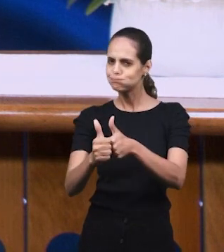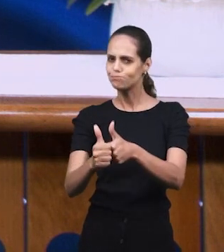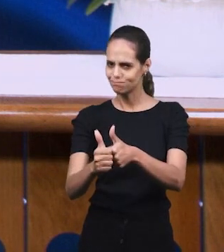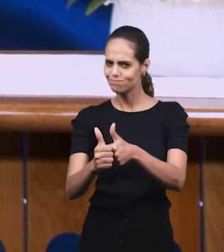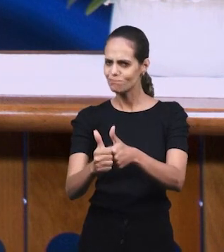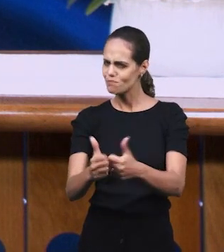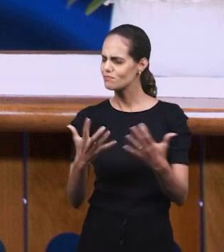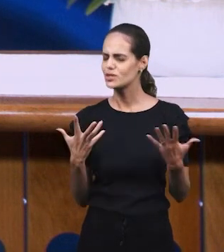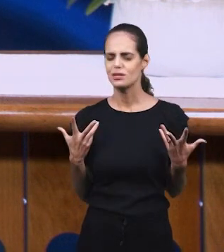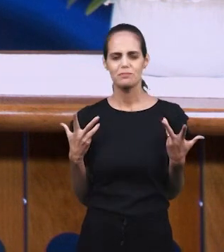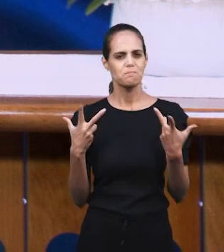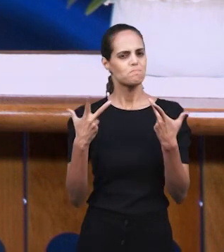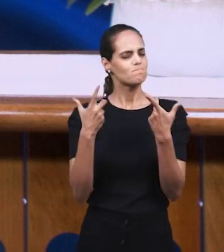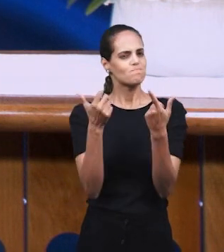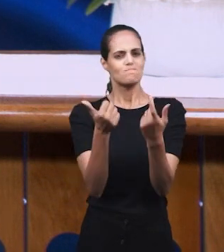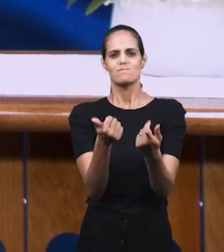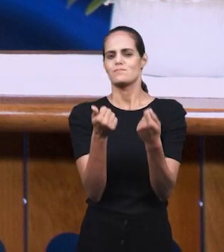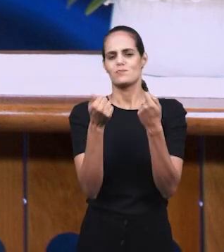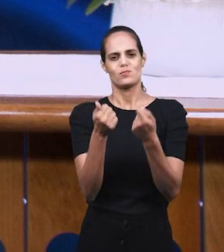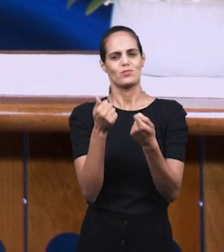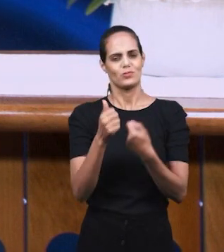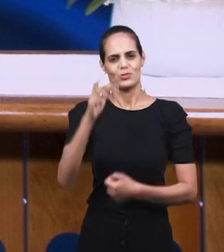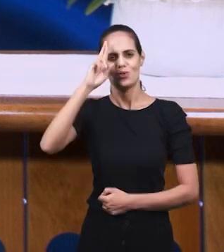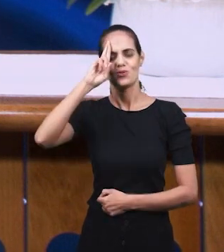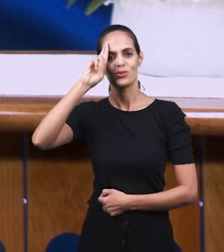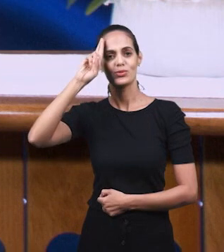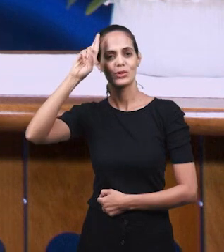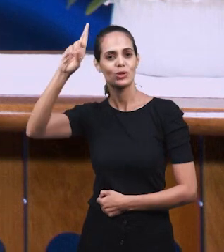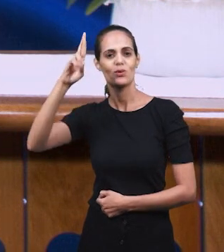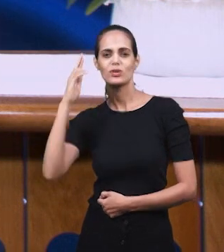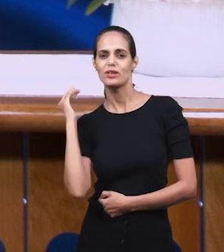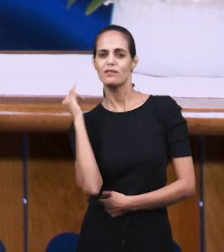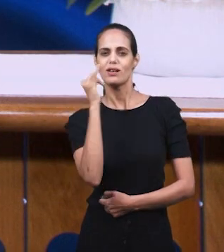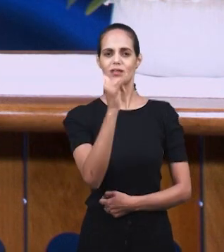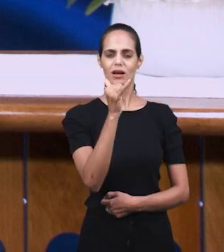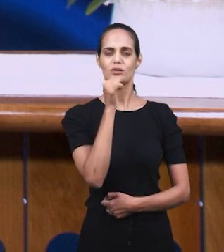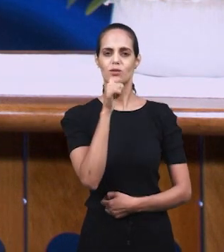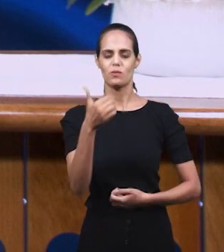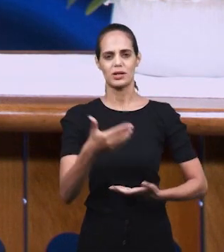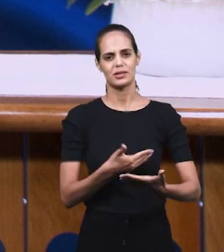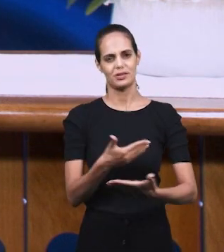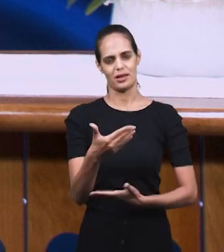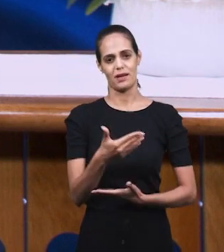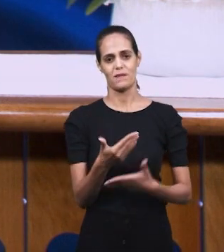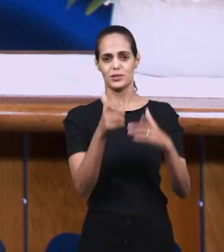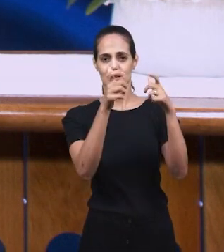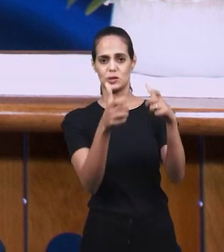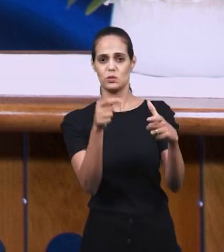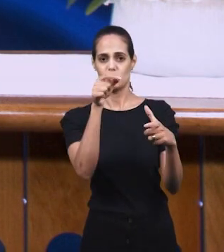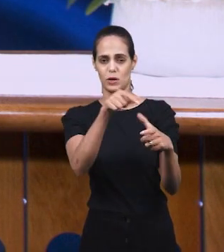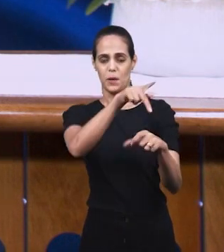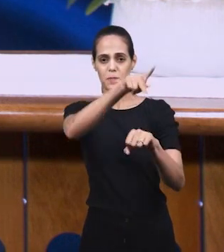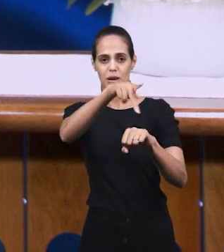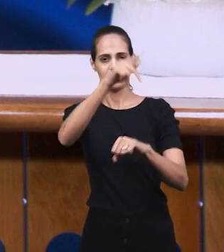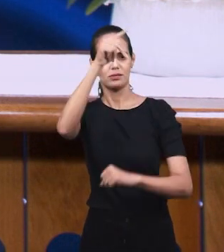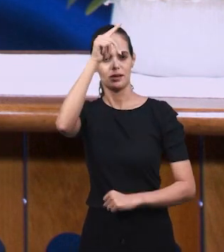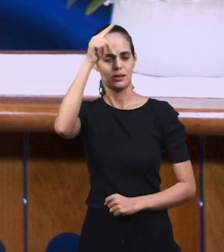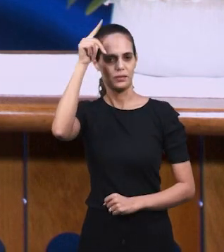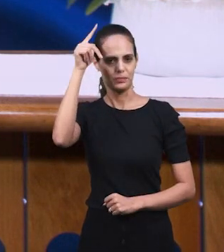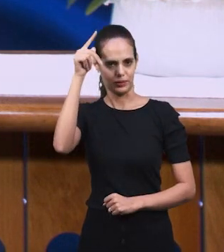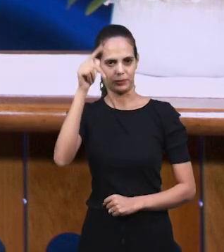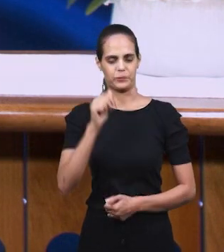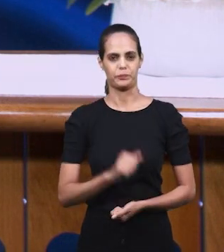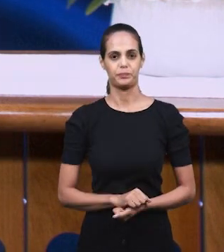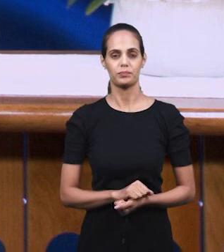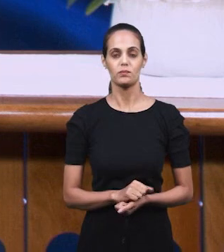среди сестер в Мюнхене, в Германии. И мы продолжим, и перенесемся